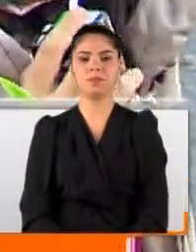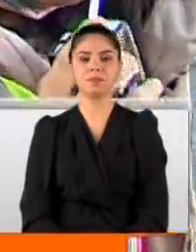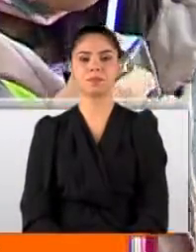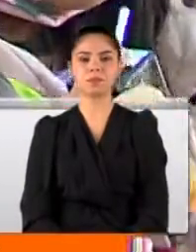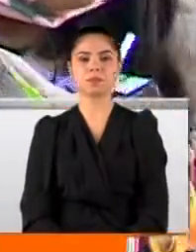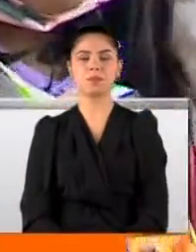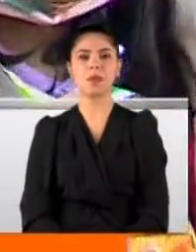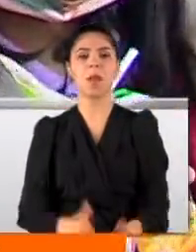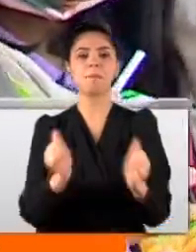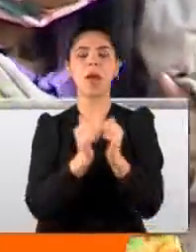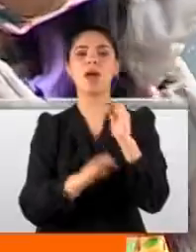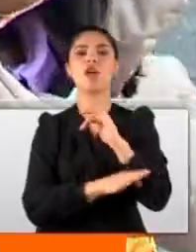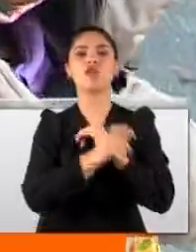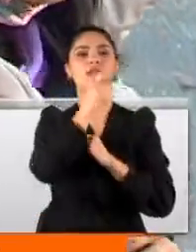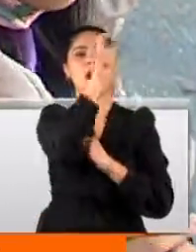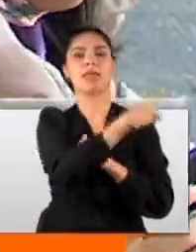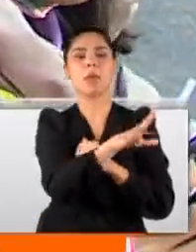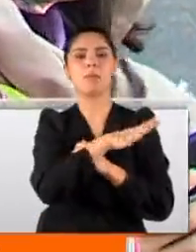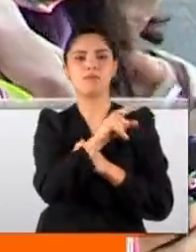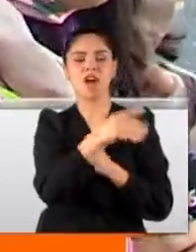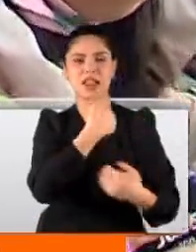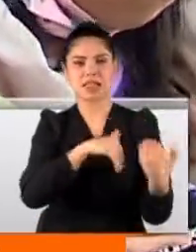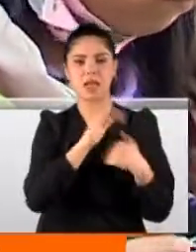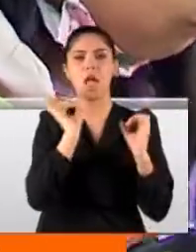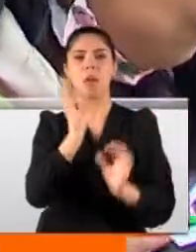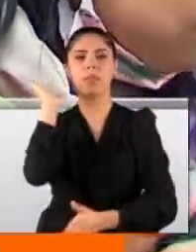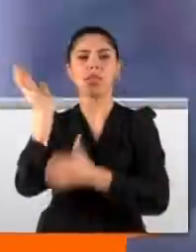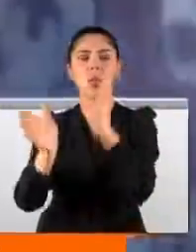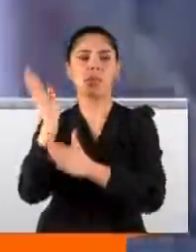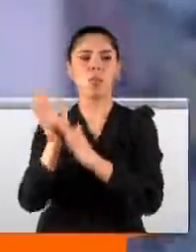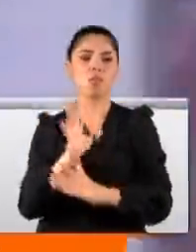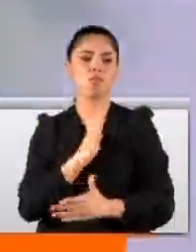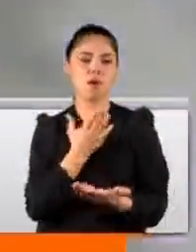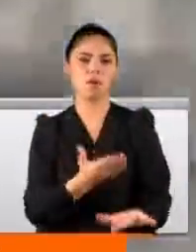Beraber yaşadığı bir insandı. Devamlı şiddet görüyordu.